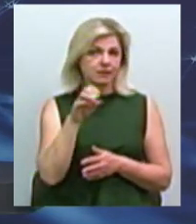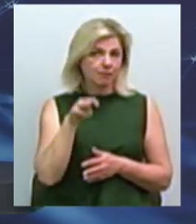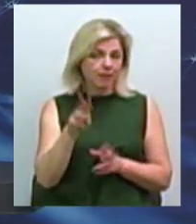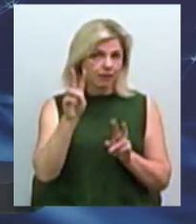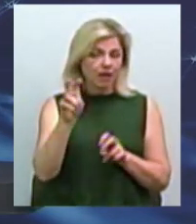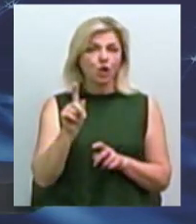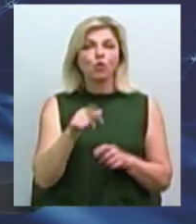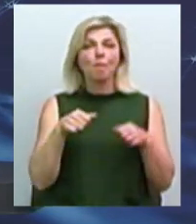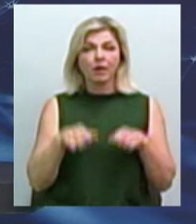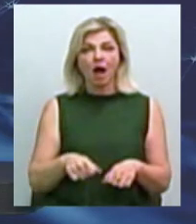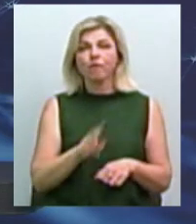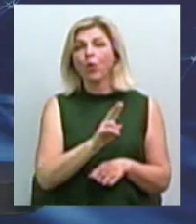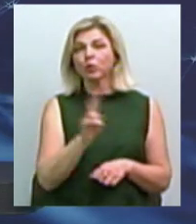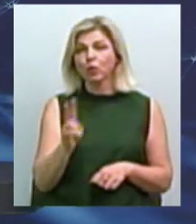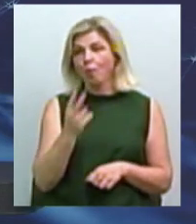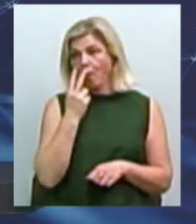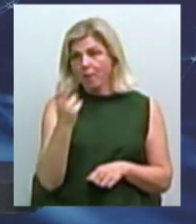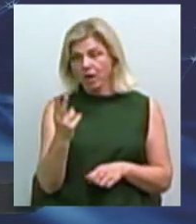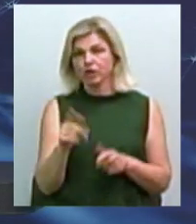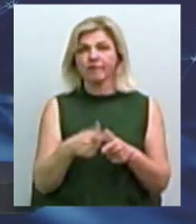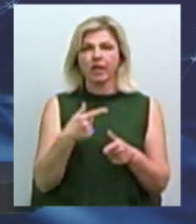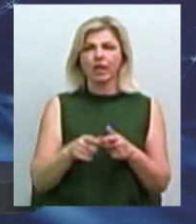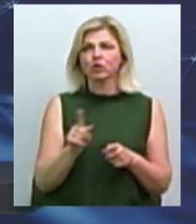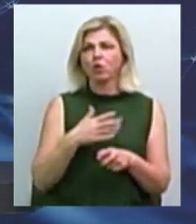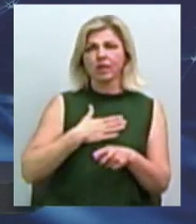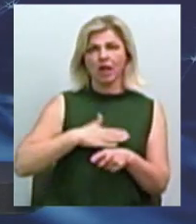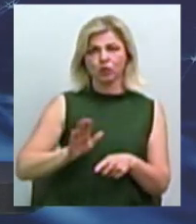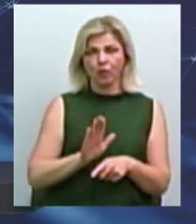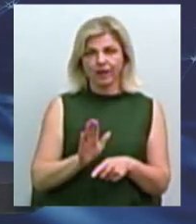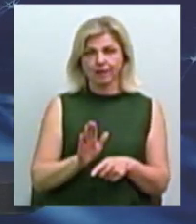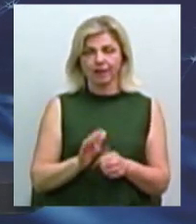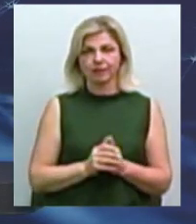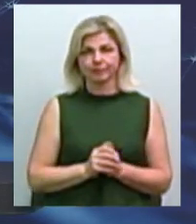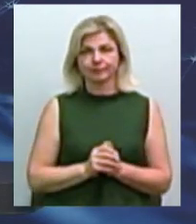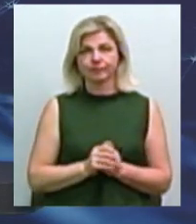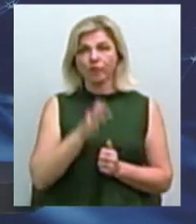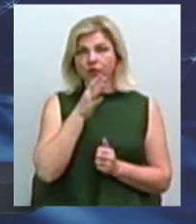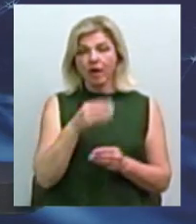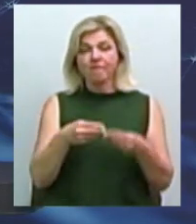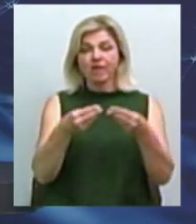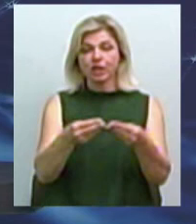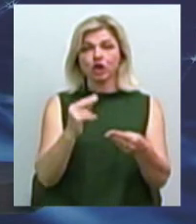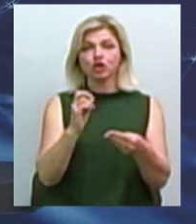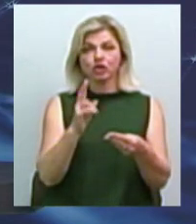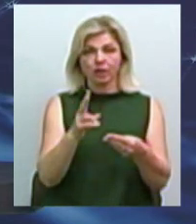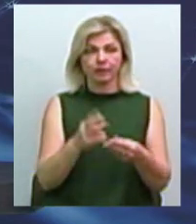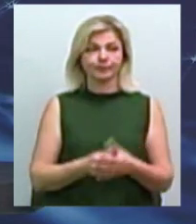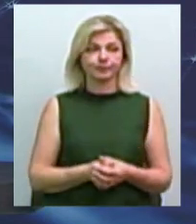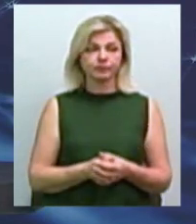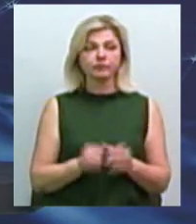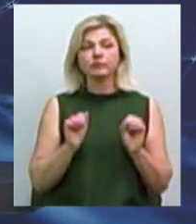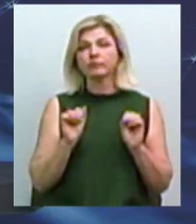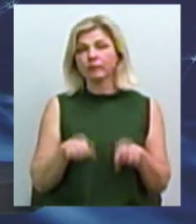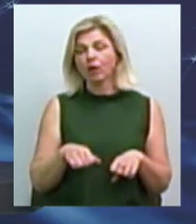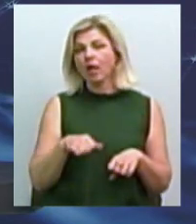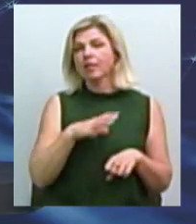сьогодні комусь, хтось побачив або щось не задовільнило при видачі чеку. Ну, ви знаєте, може не бути